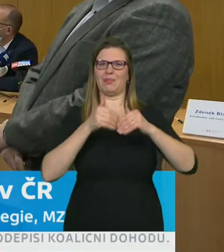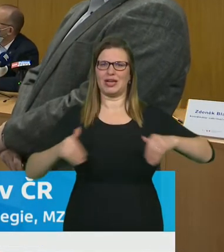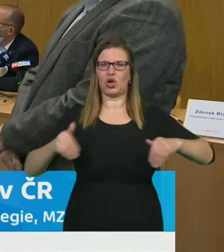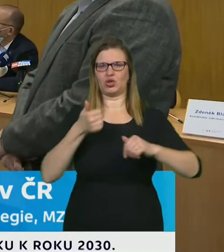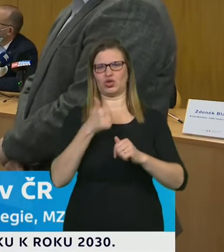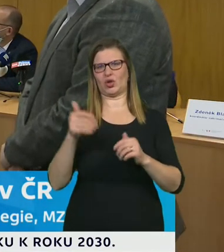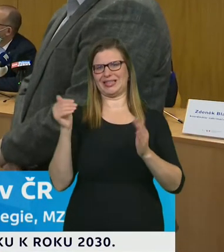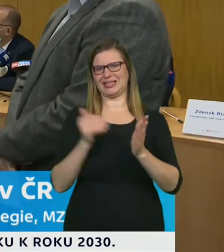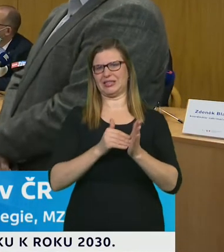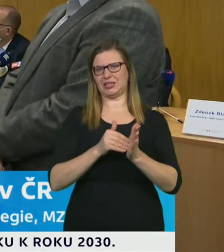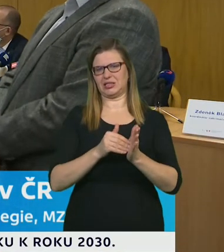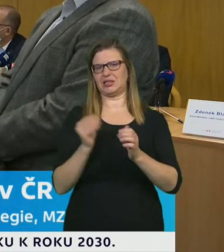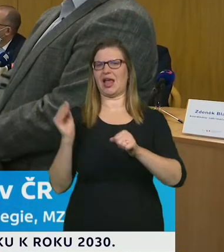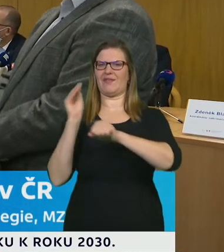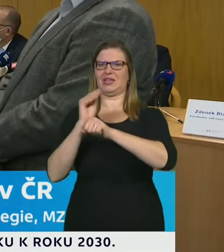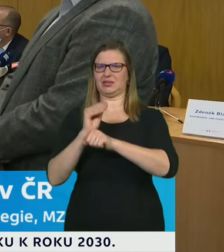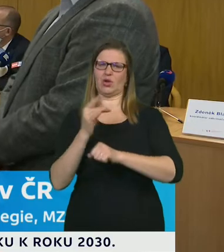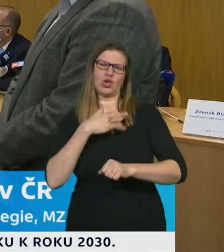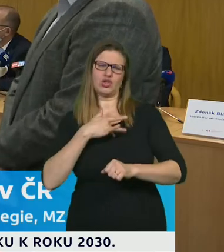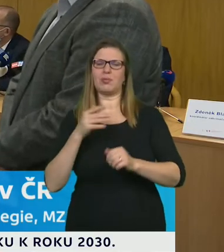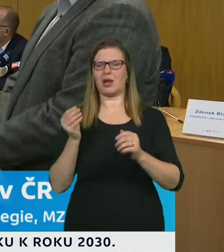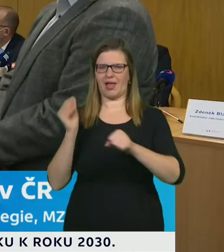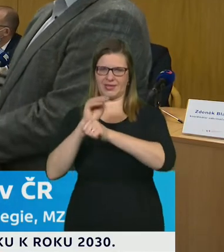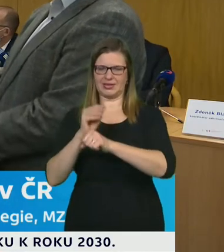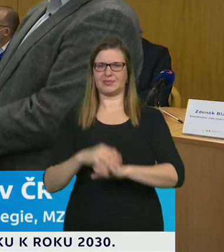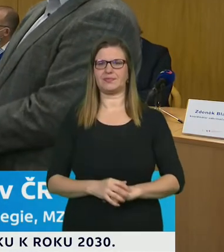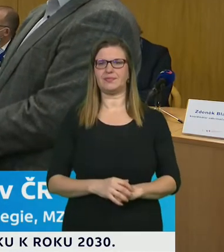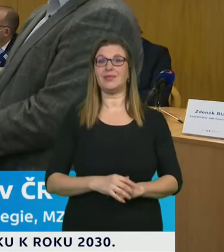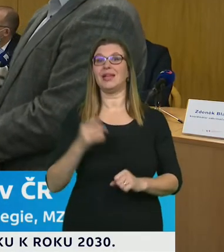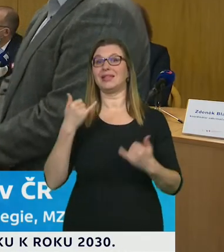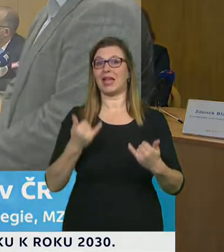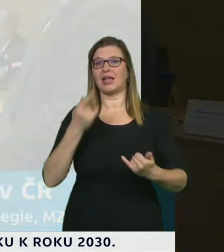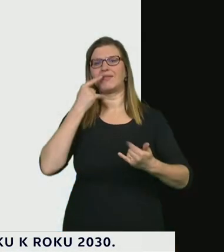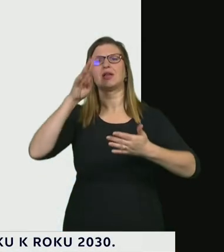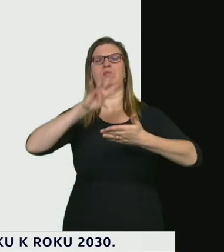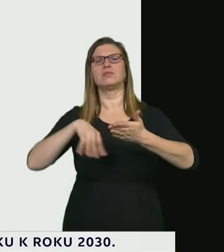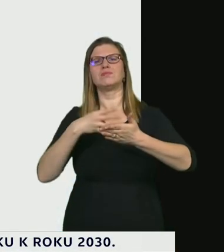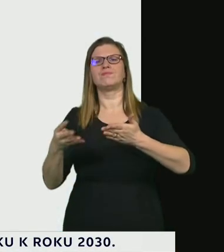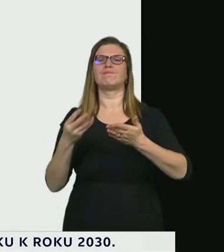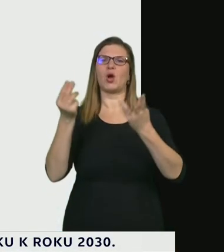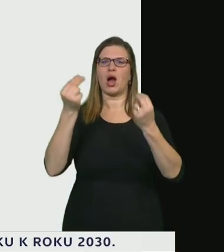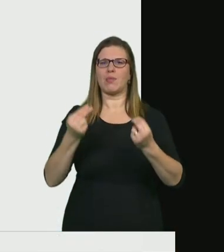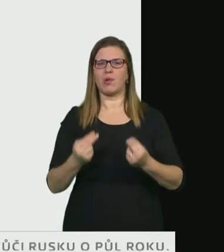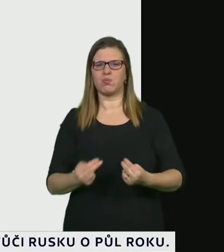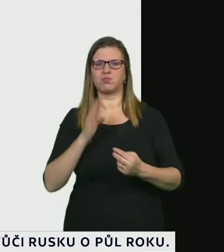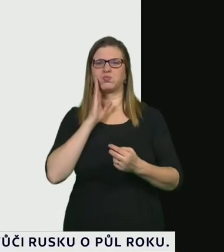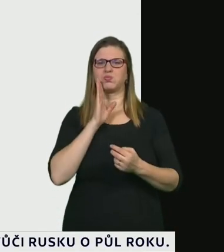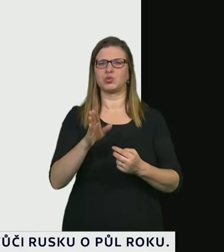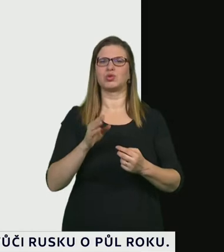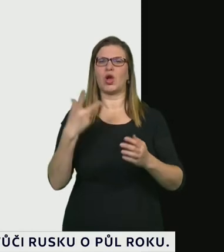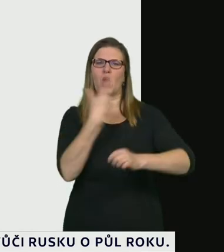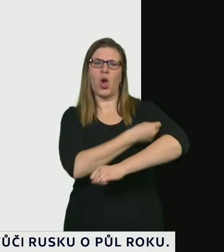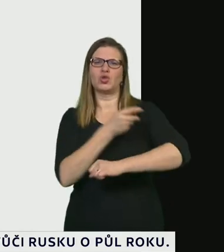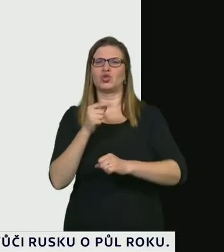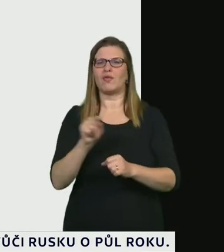vidíte jednotlivý rozpis podle jednotlivých společností no a co